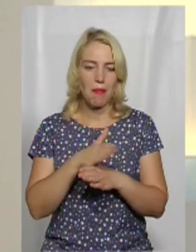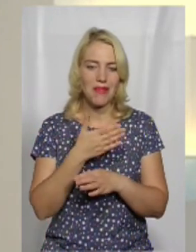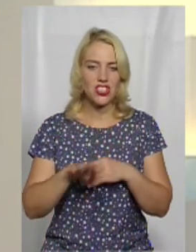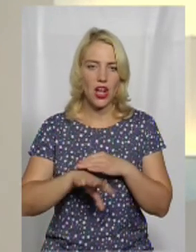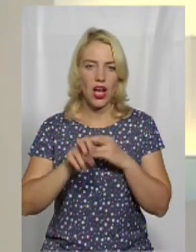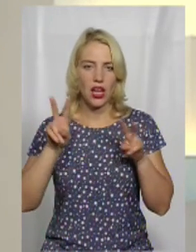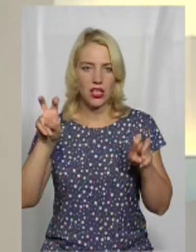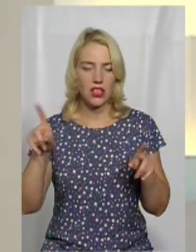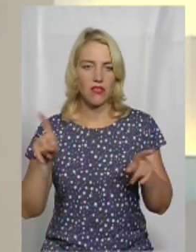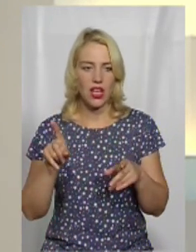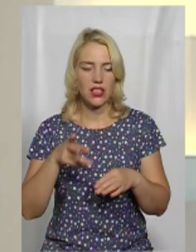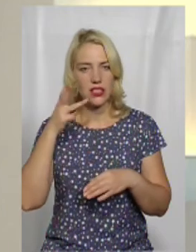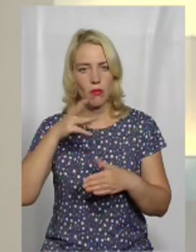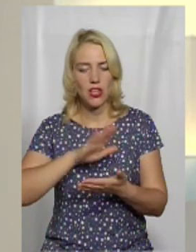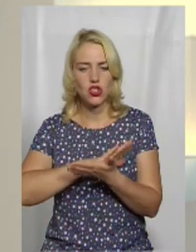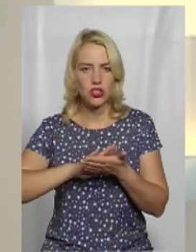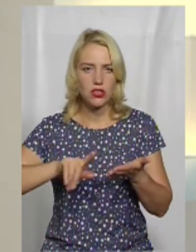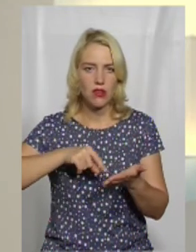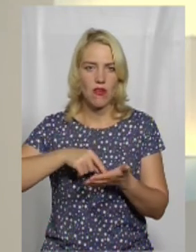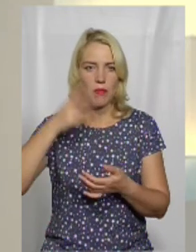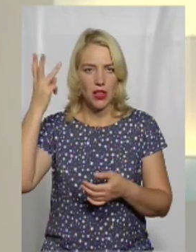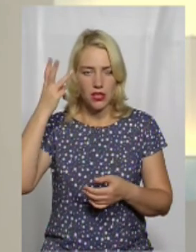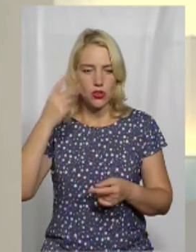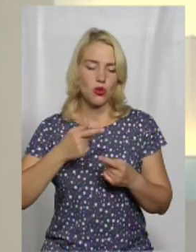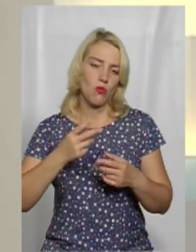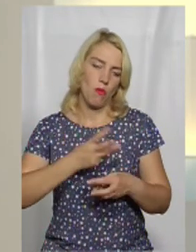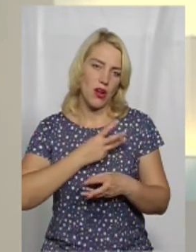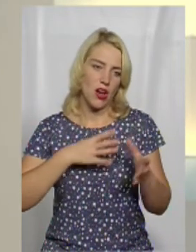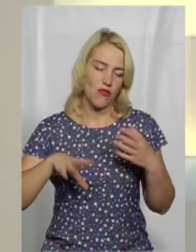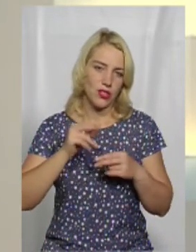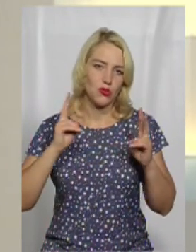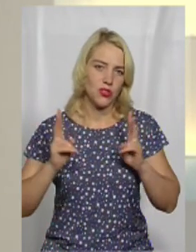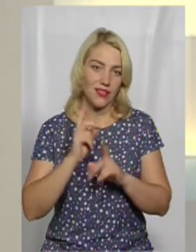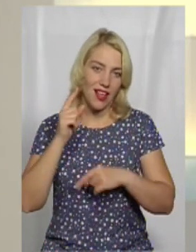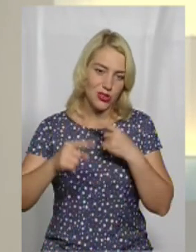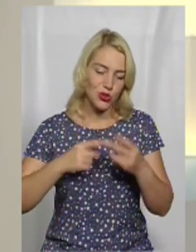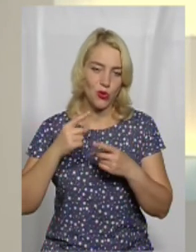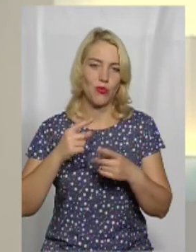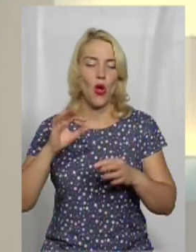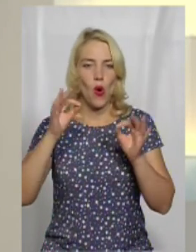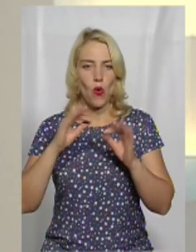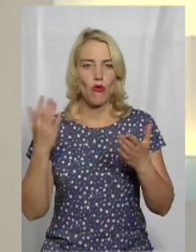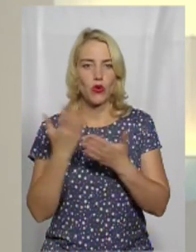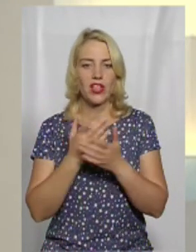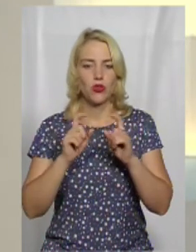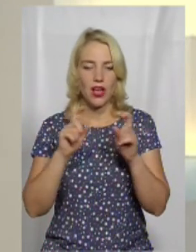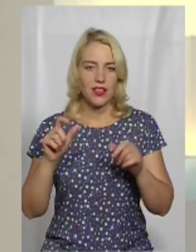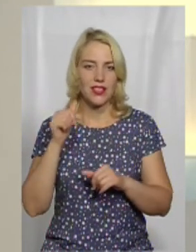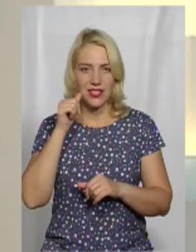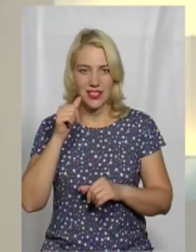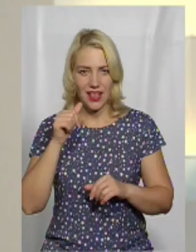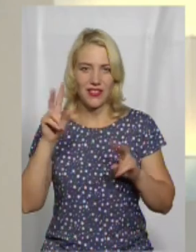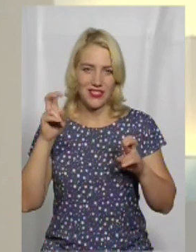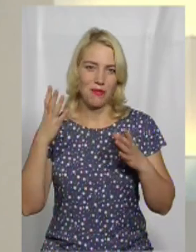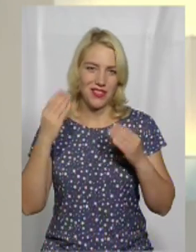крадіїв», який знімають суто у Хмельницькому. Бажаю всім нам зустрітися наступної осені у кінотеатрах. Завтра у темі дня.